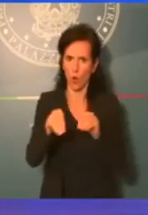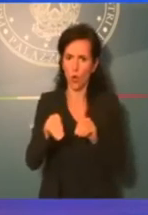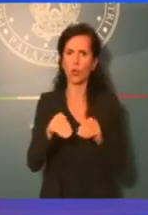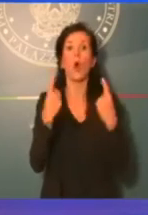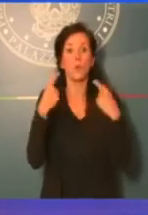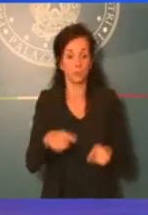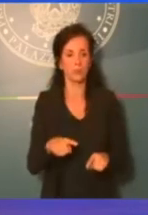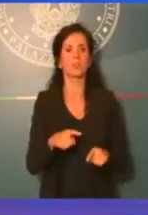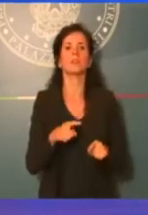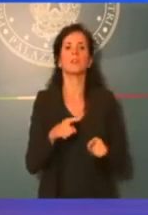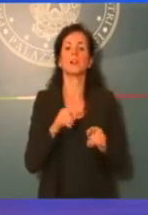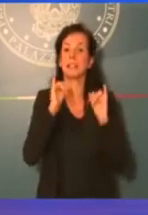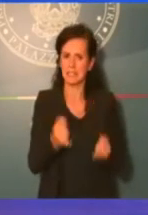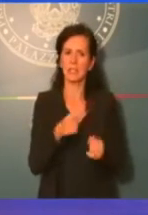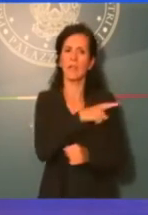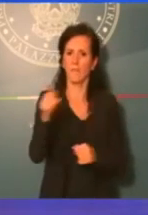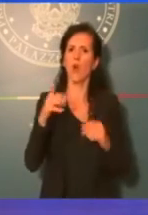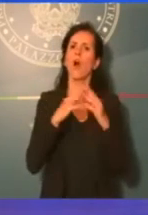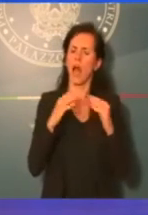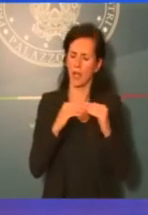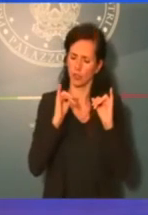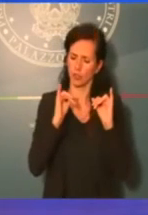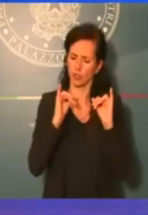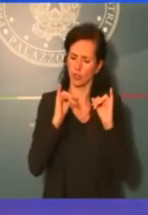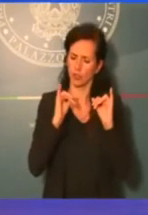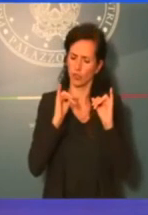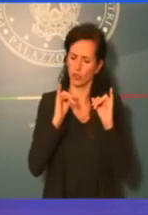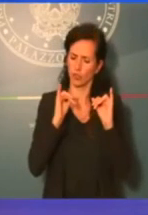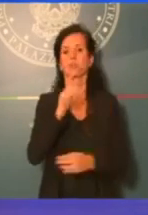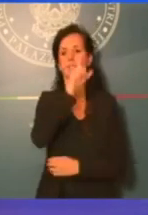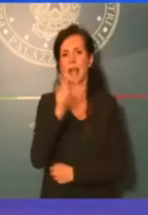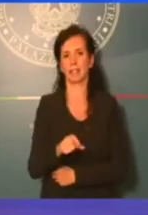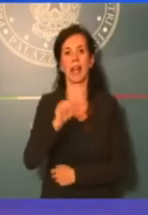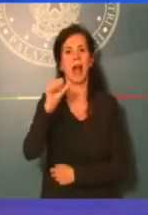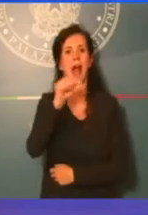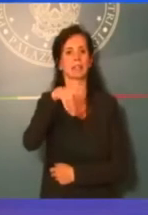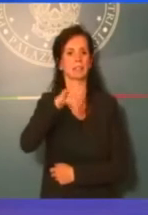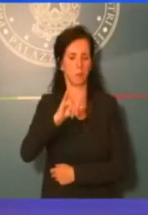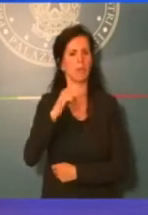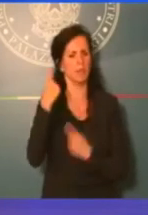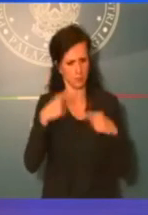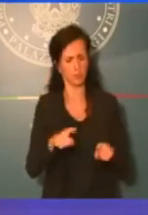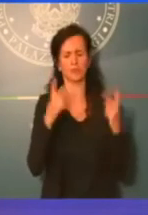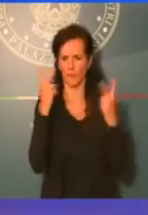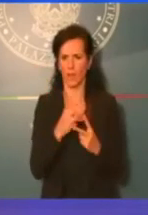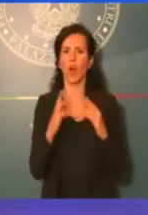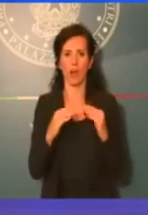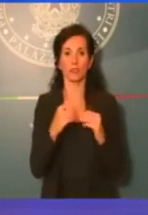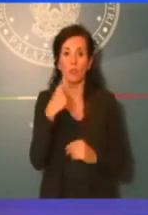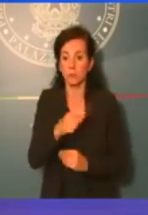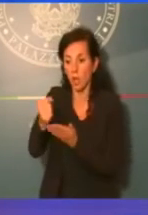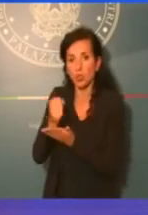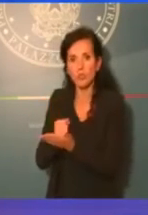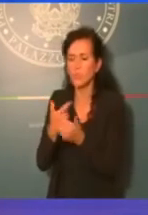ragione è Autostrade per l'Italia, ASPI. Su questo avete ragione. È un dossier che non siamo ancora riusciti a sbloccare.